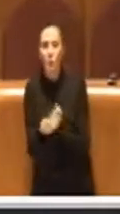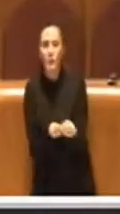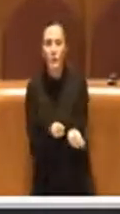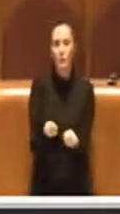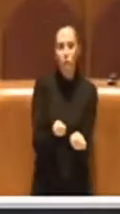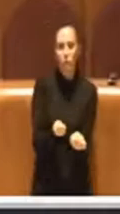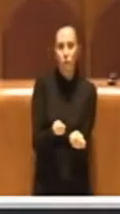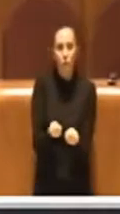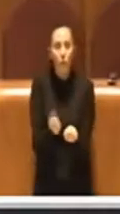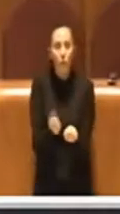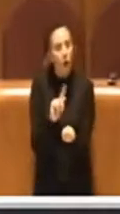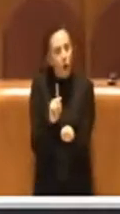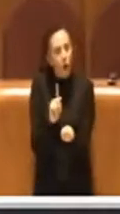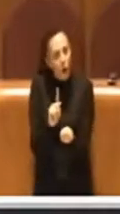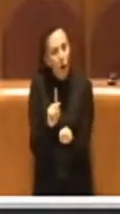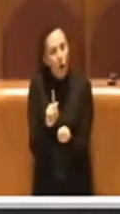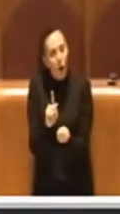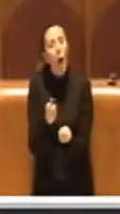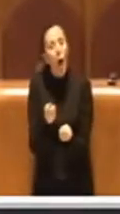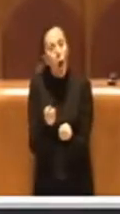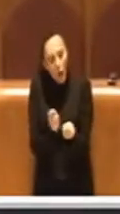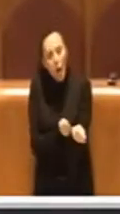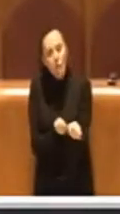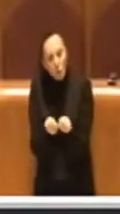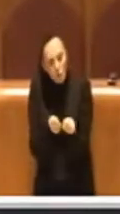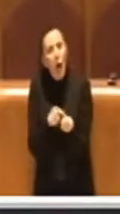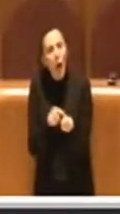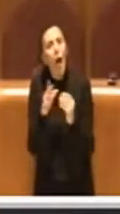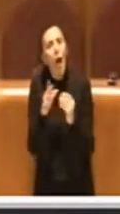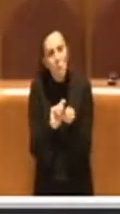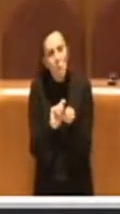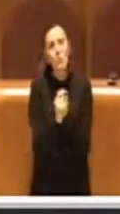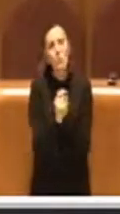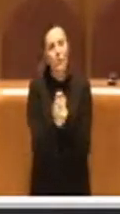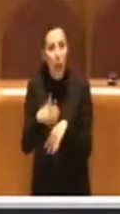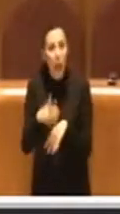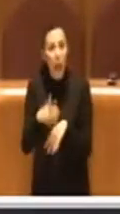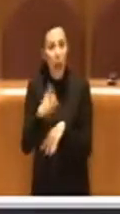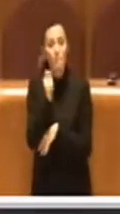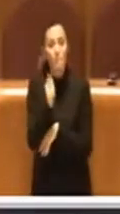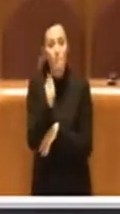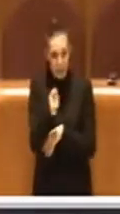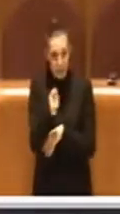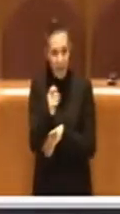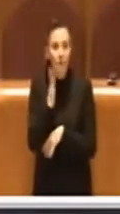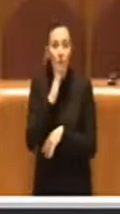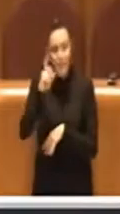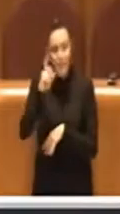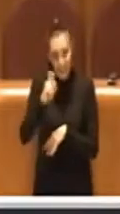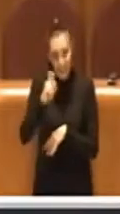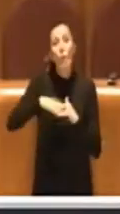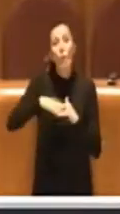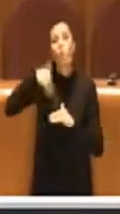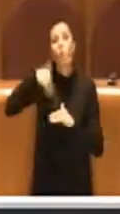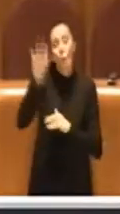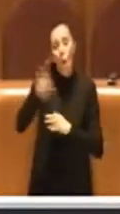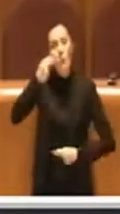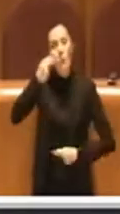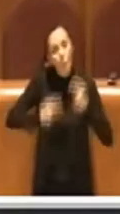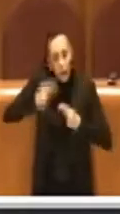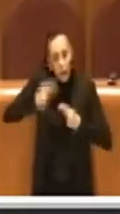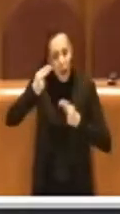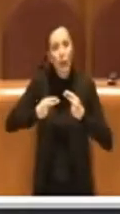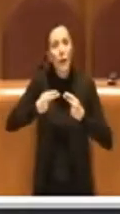comunque aggiustata. Perché? Perché il pagamento di questi debiti fuori di bilancio è già di per sé una